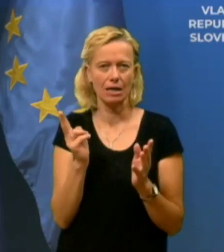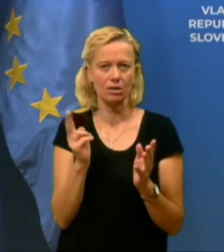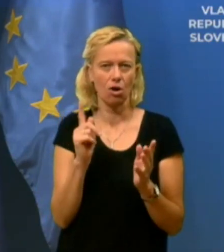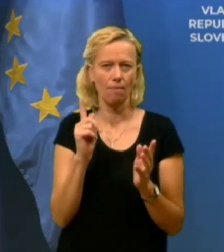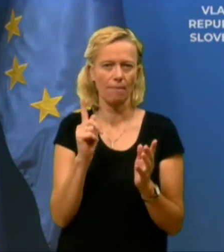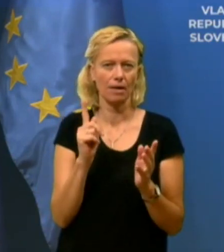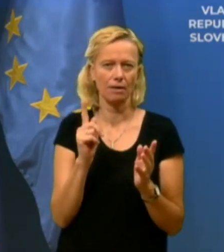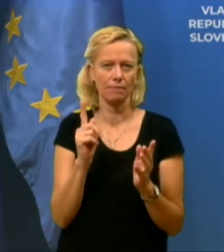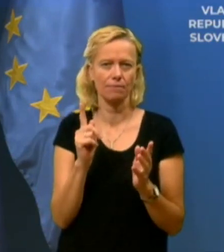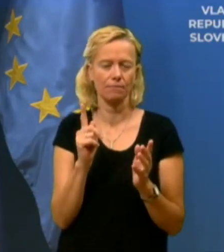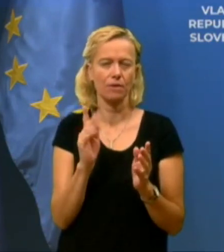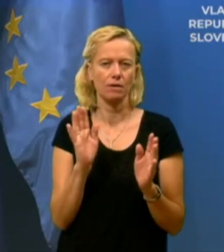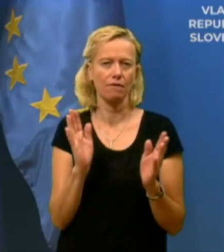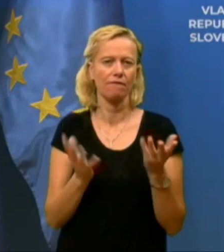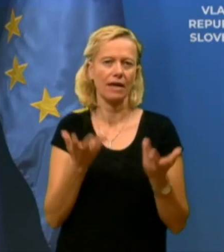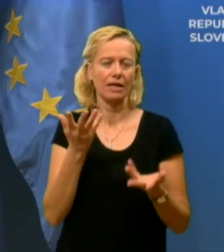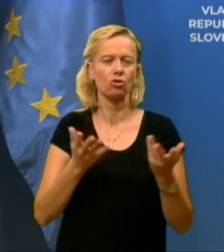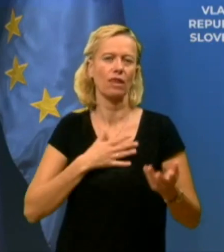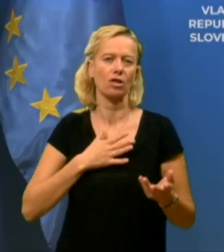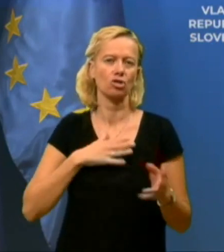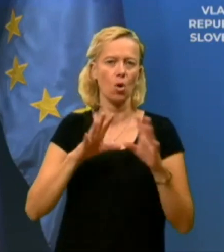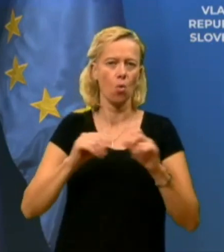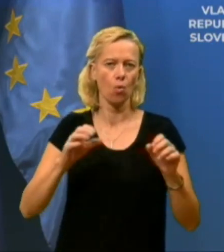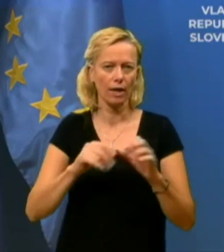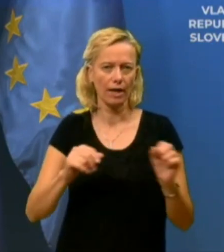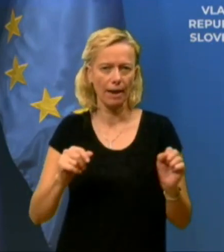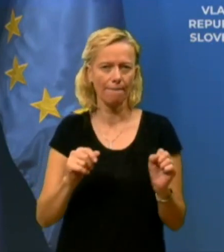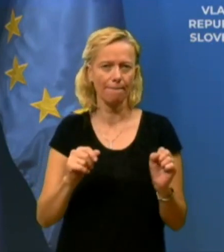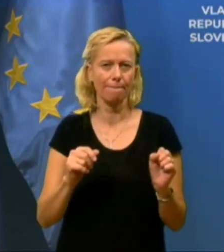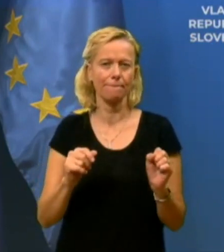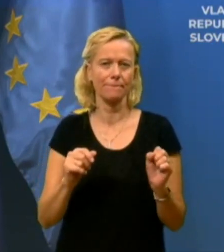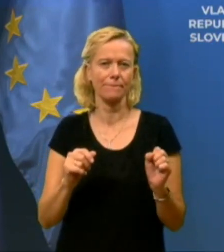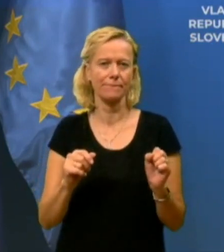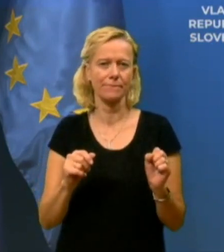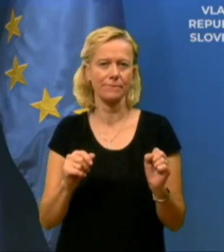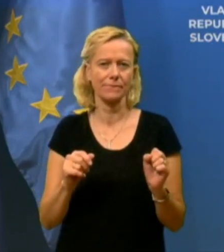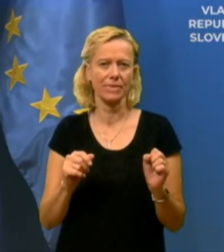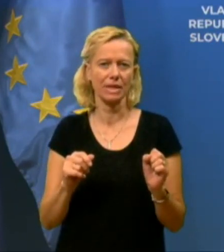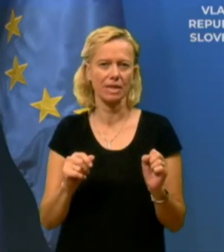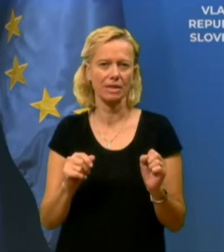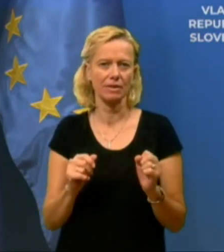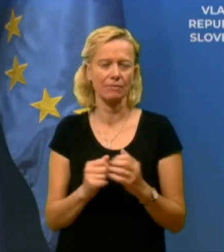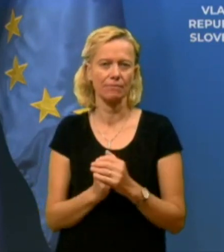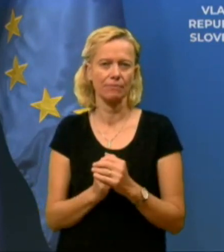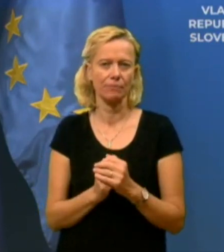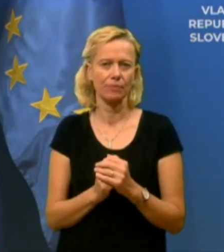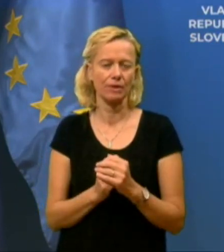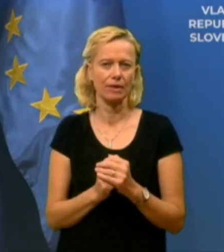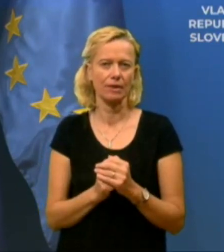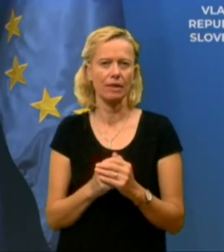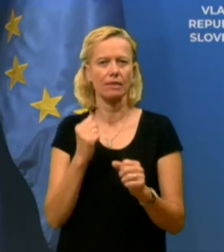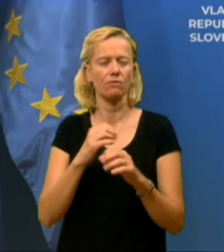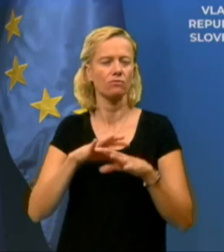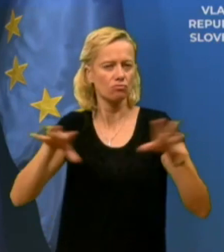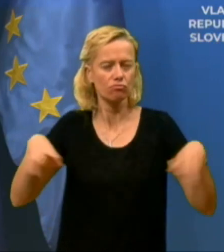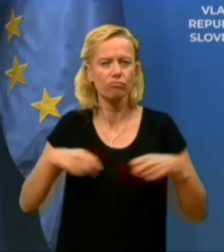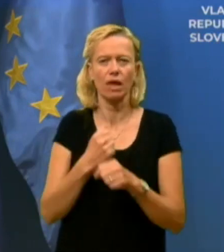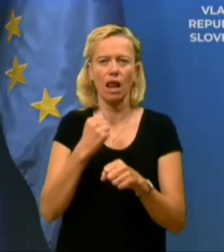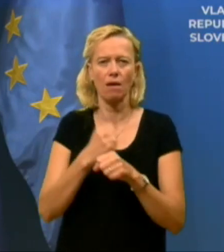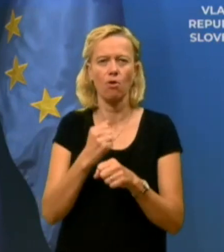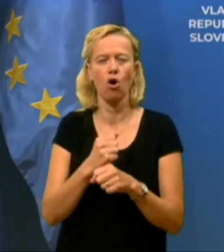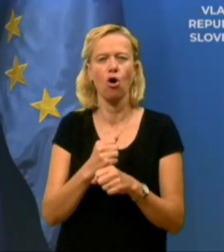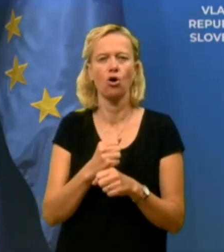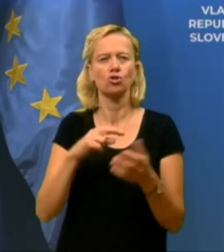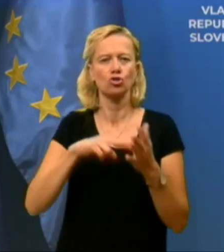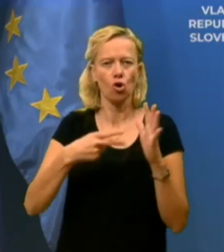vsej verjetnosti bomo mi z našimi ukrepi in z vsem, delamo kot ansambl. Ne samo epidemiološka stroka, ampak kot vse stroke. Ne samo NJZ, ne